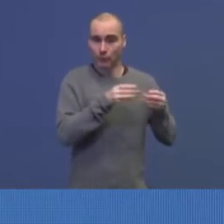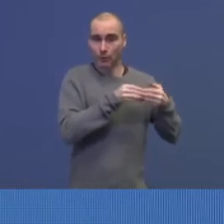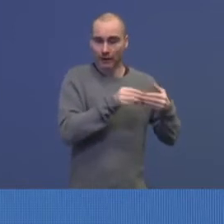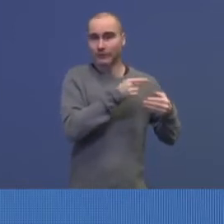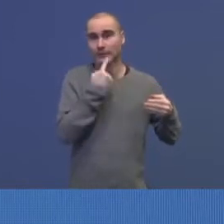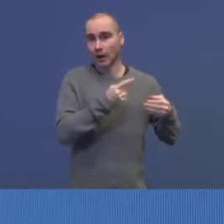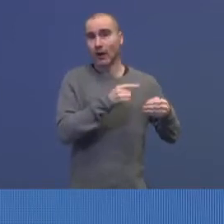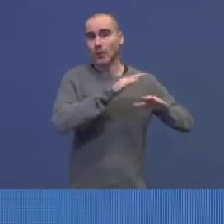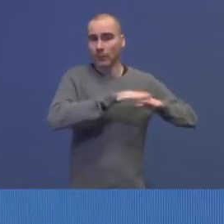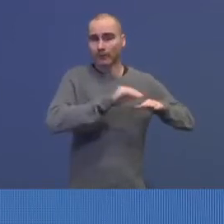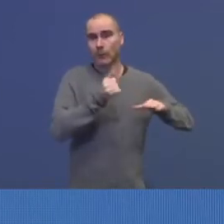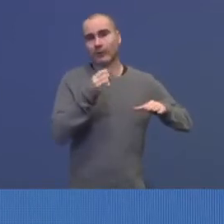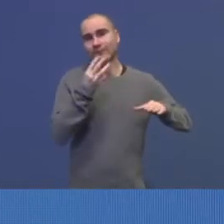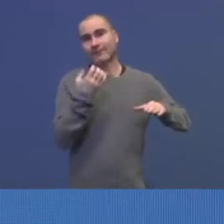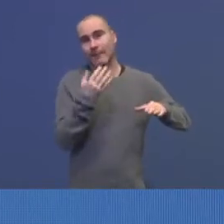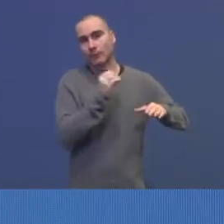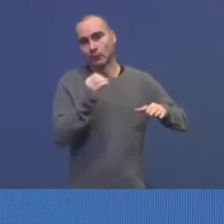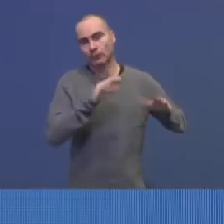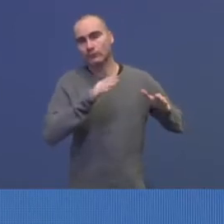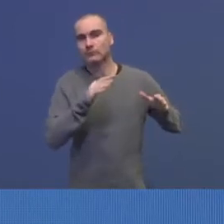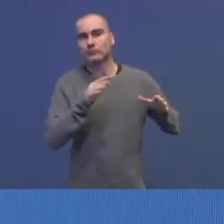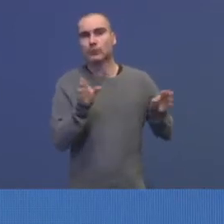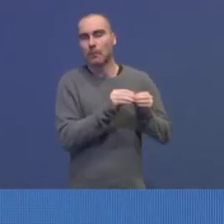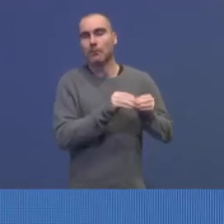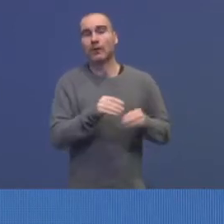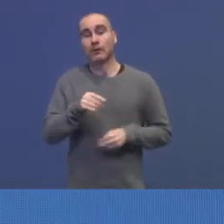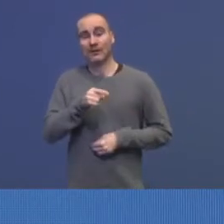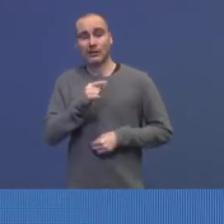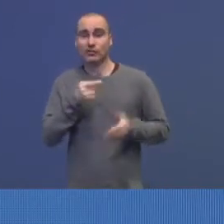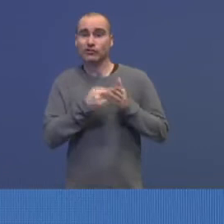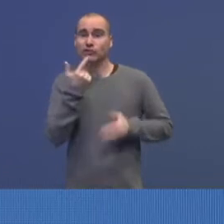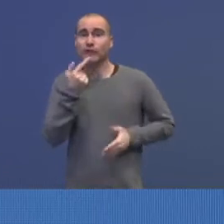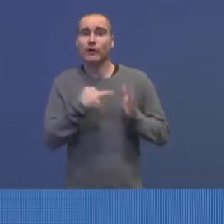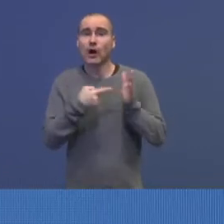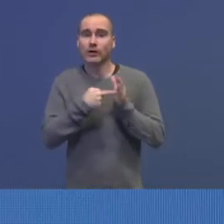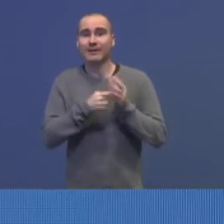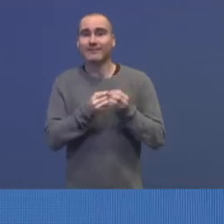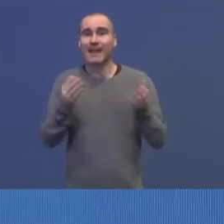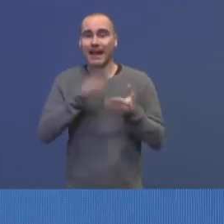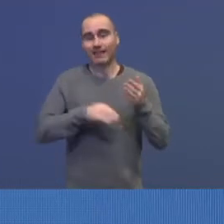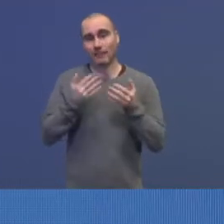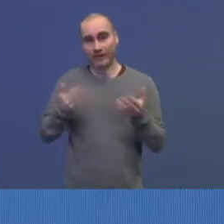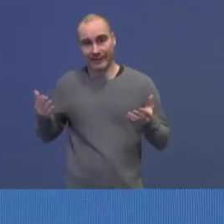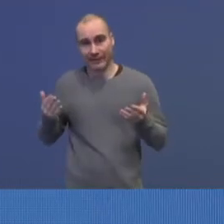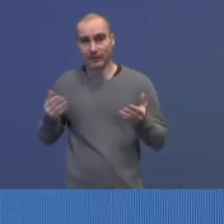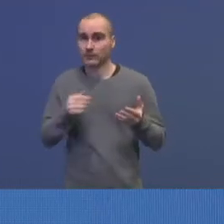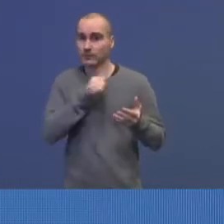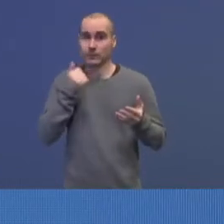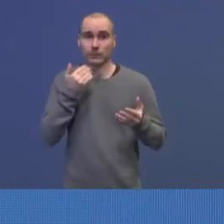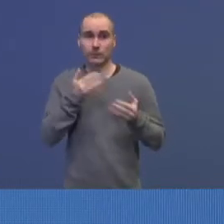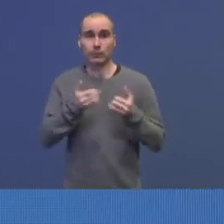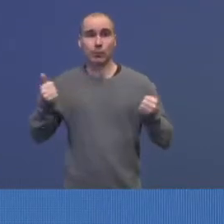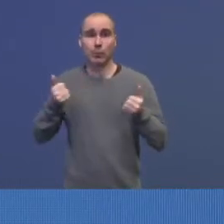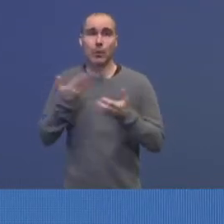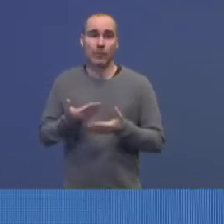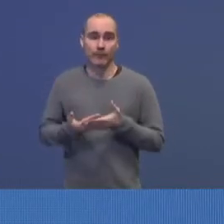35 000 samlet sett. Det er syv ganger flere enn de vi normalt har. En formidabel oppgave. Gitt situasjonen, gitt